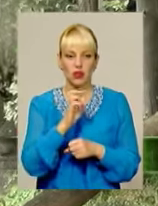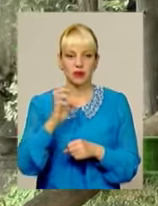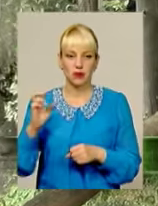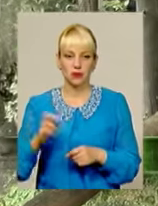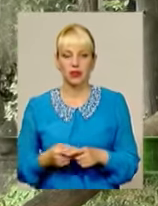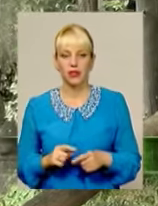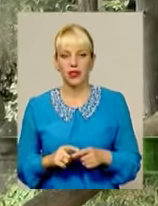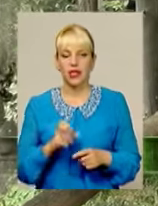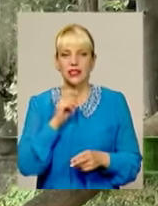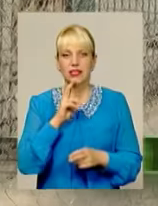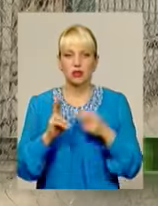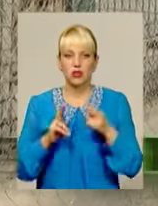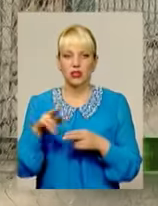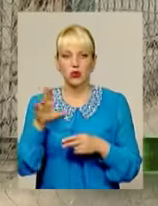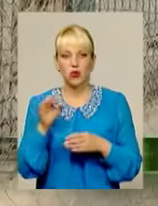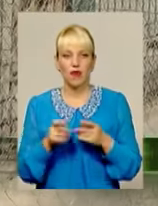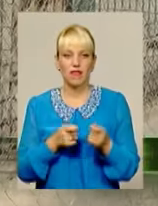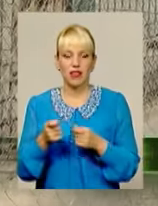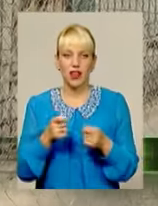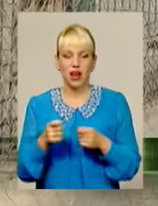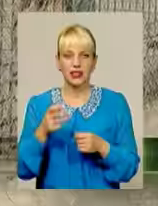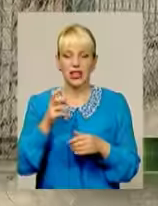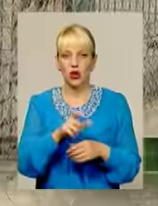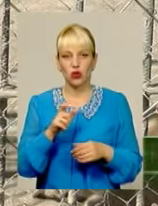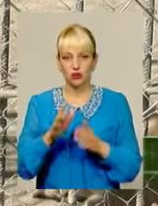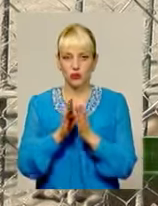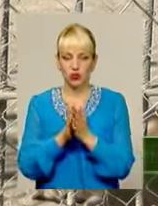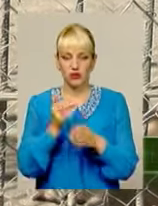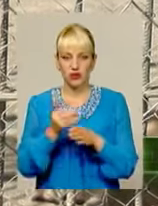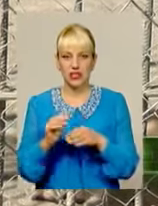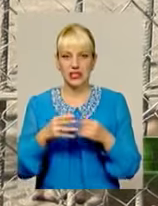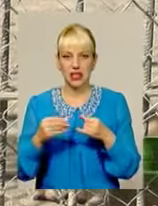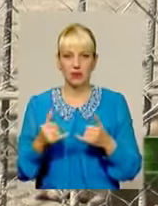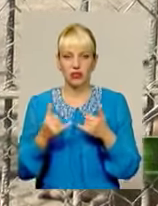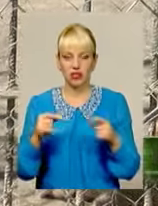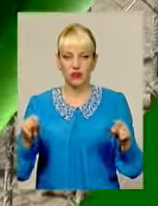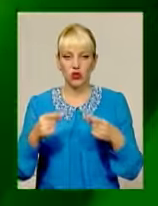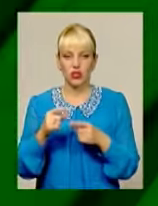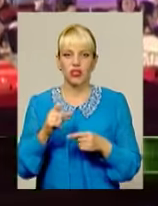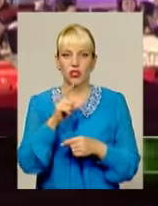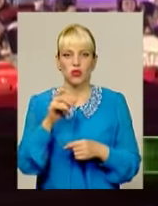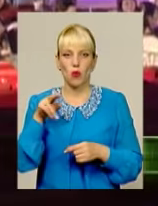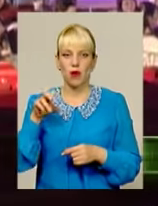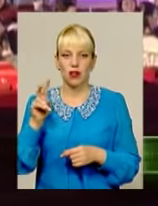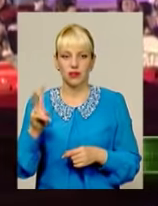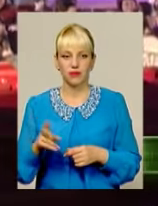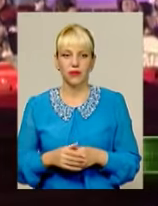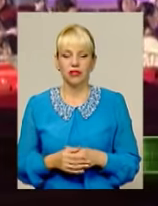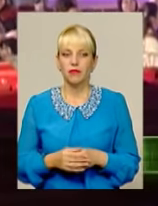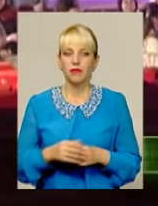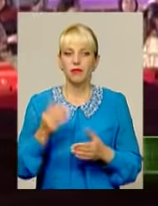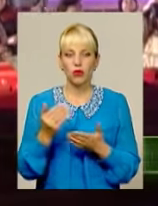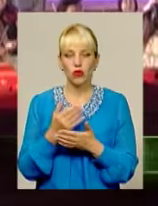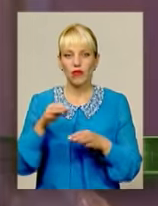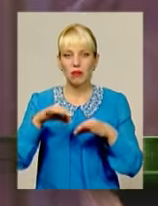електронною петицією до влади жителі обласного центру просять владу виділити землю для створення зоопарку. Про новинки мистецької